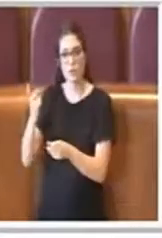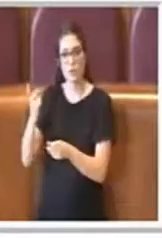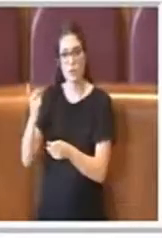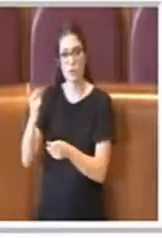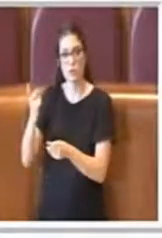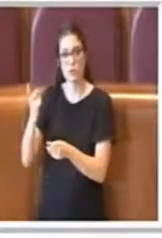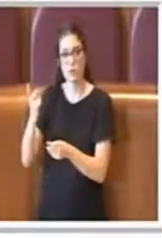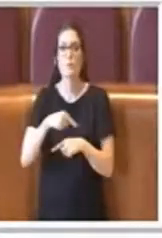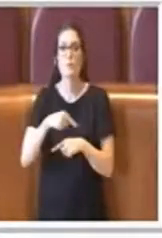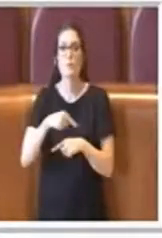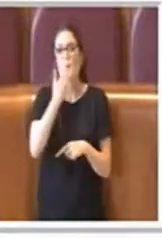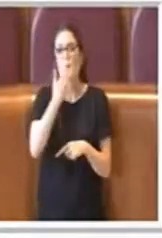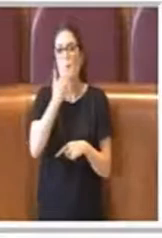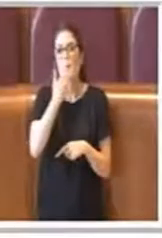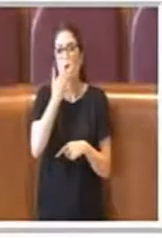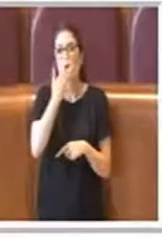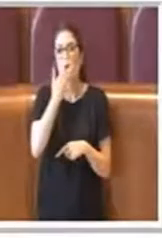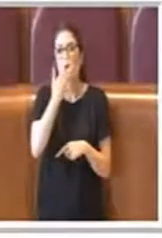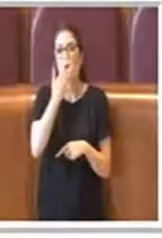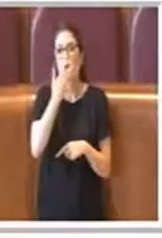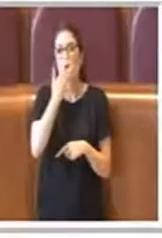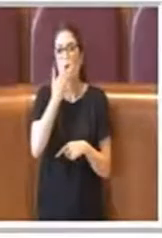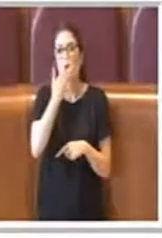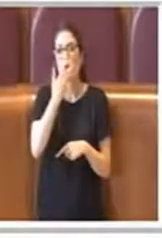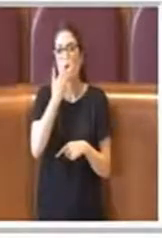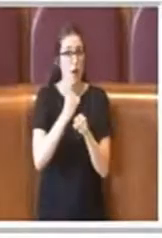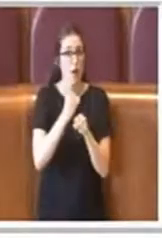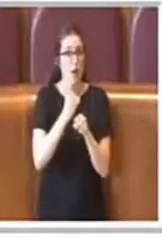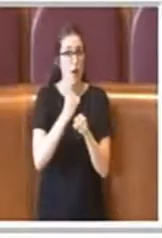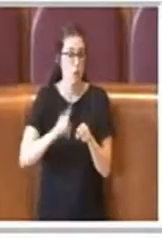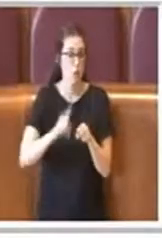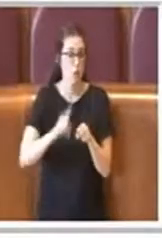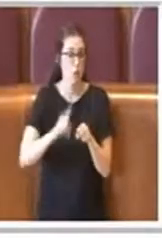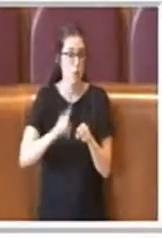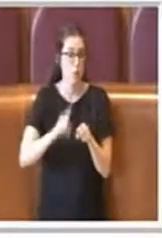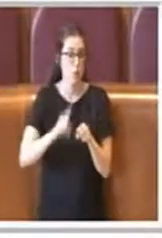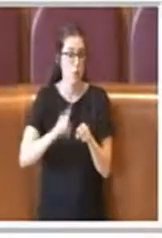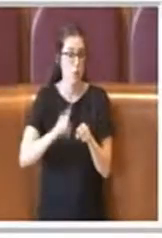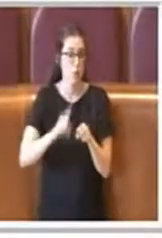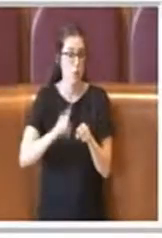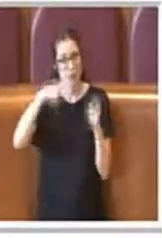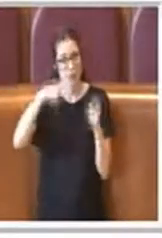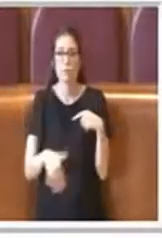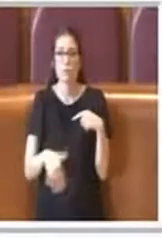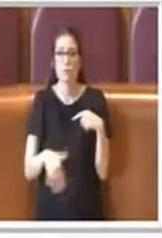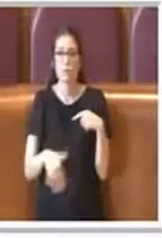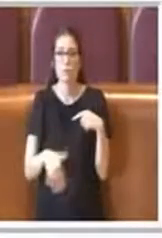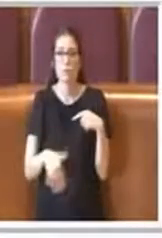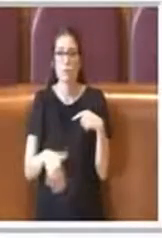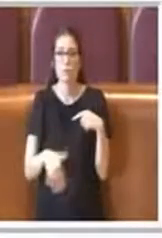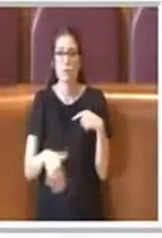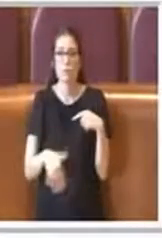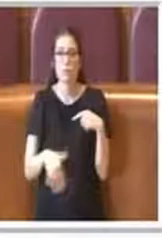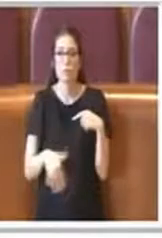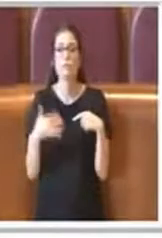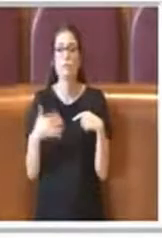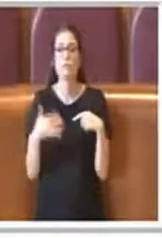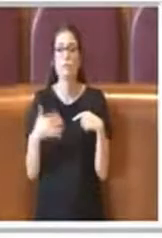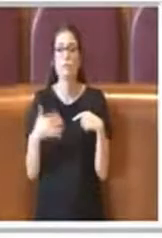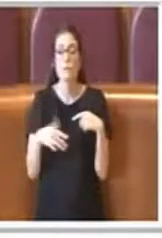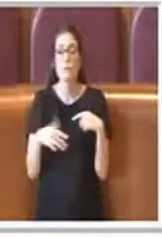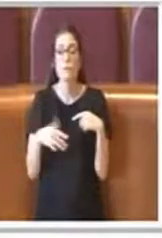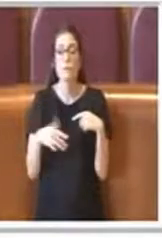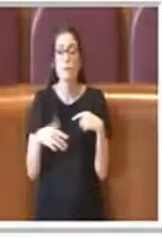questo voglio essere chiaro, va detto che il lavoro è stato lungo, stato faticoso e tutti